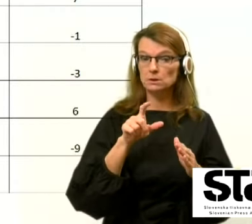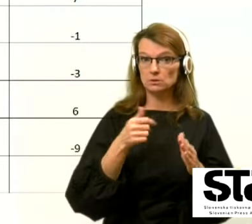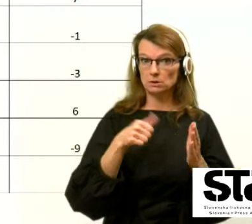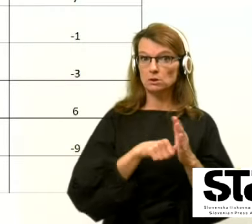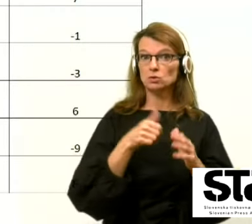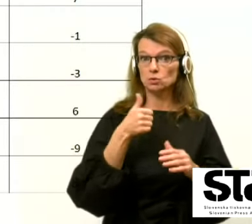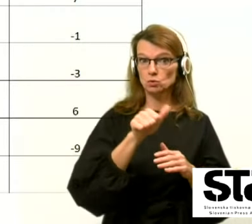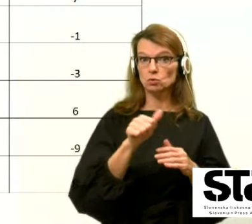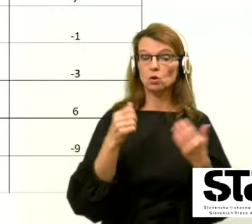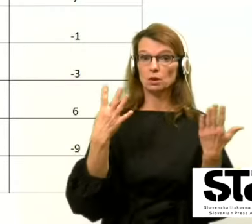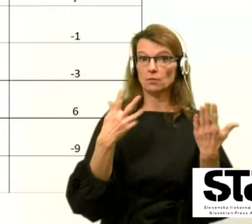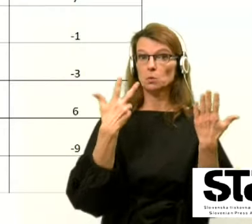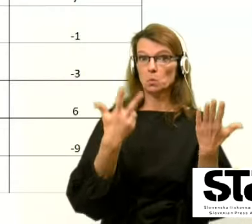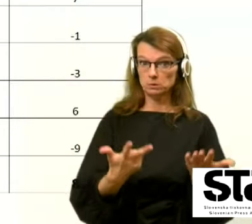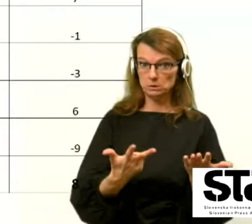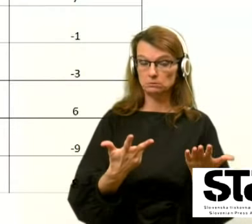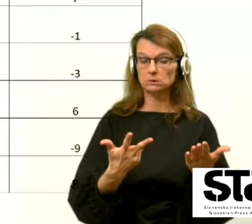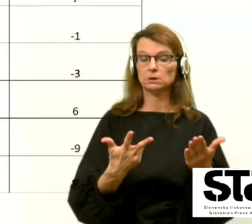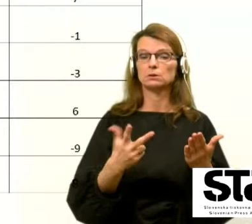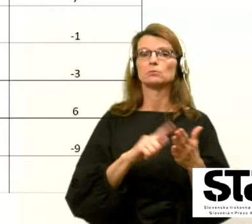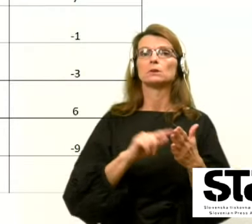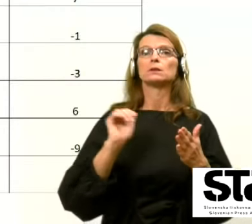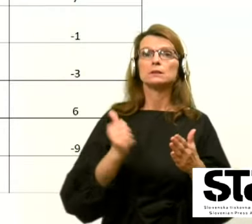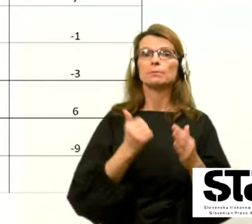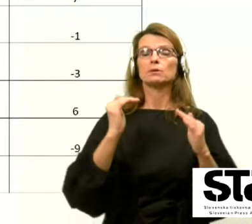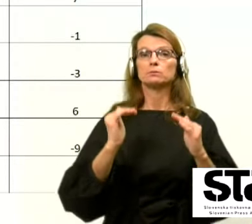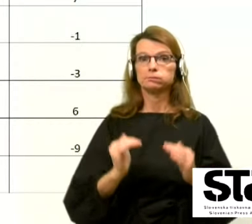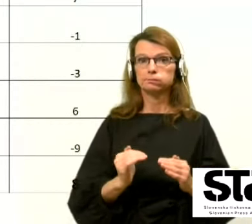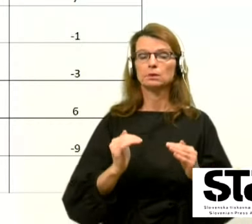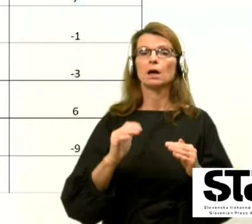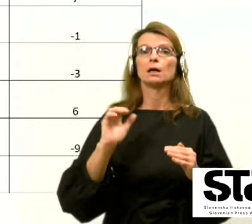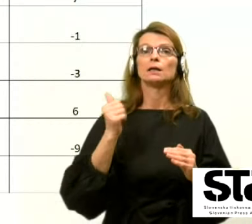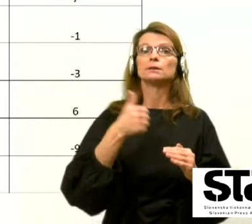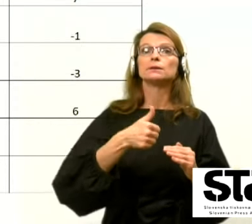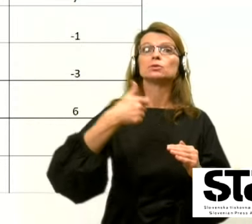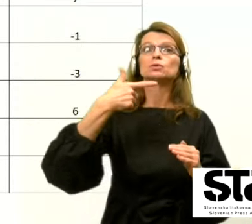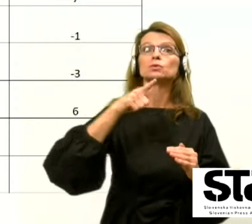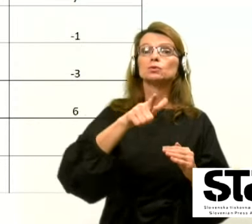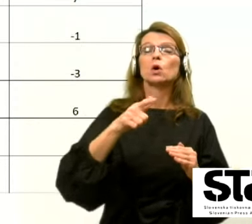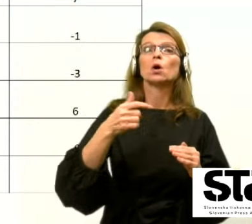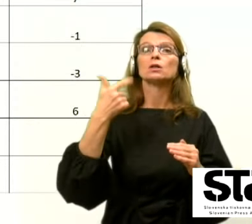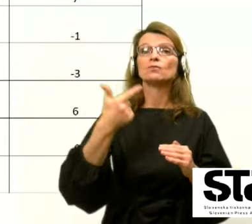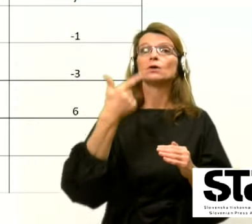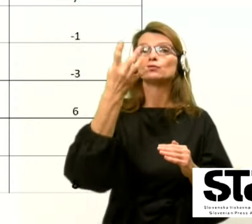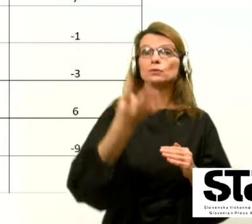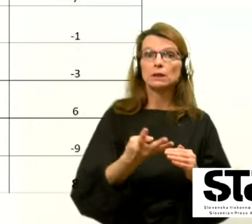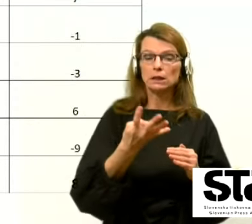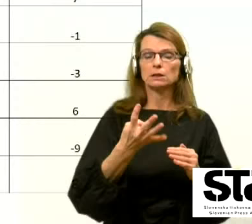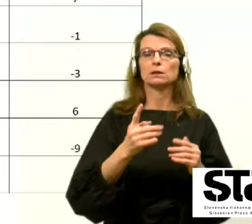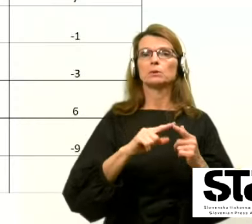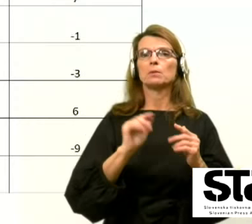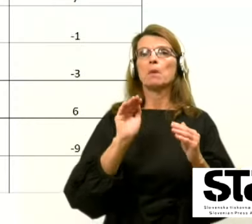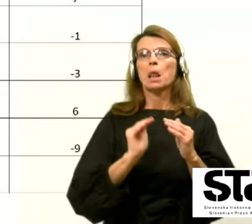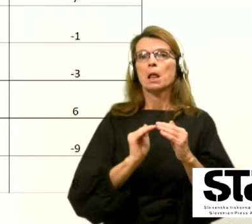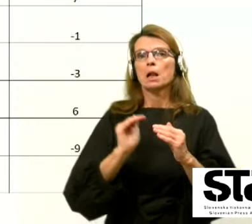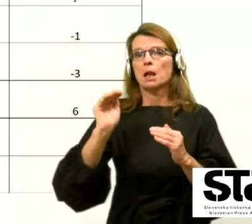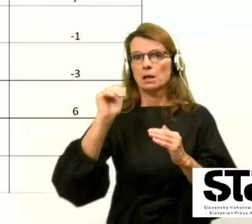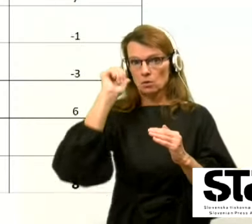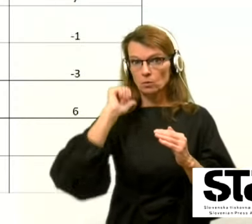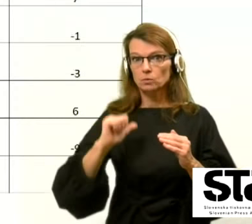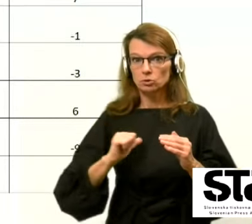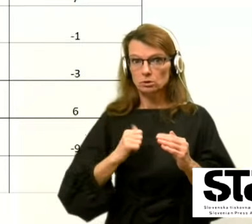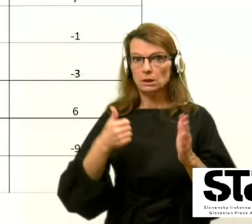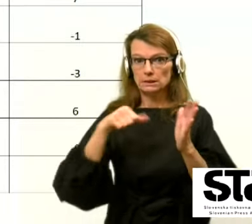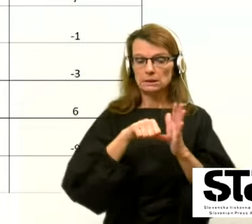1109, pa potem še na vzdolj na 1142 in potem raho v porast včeraj